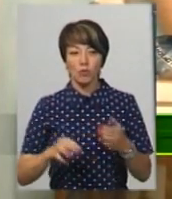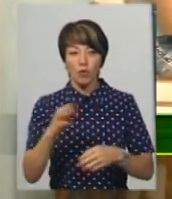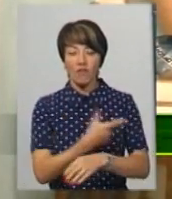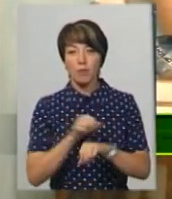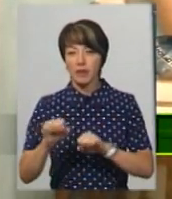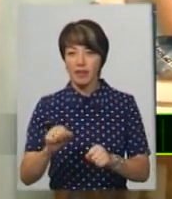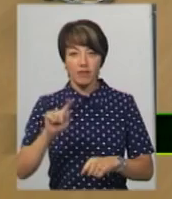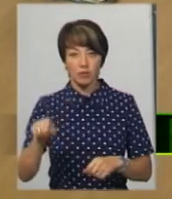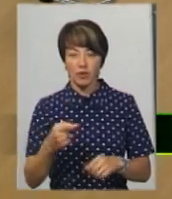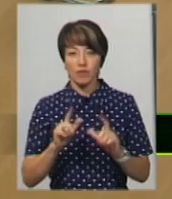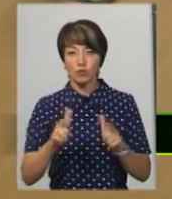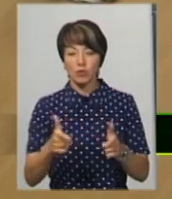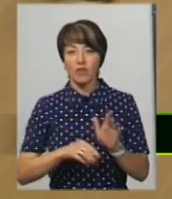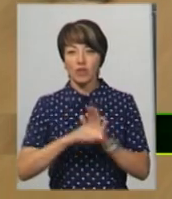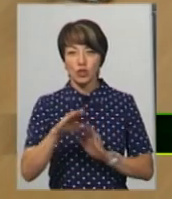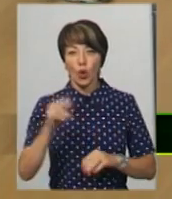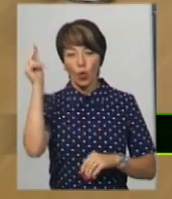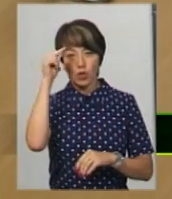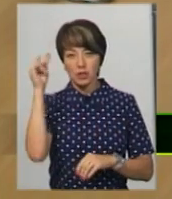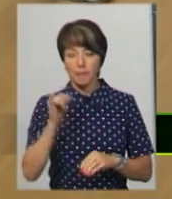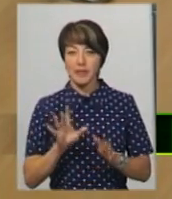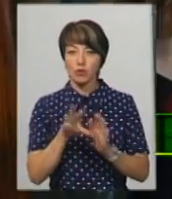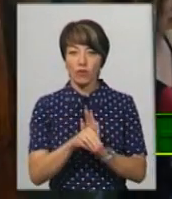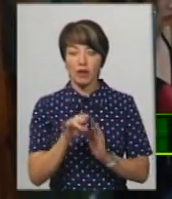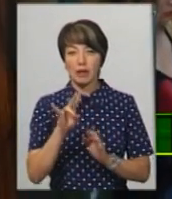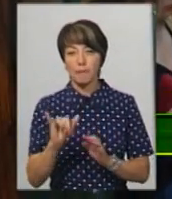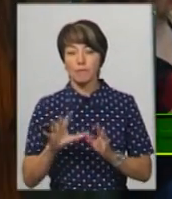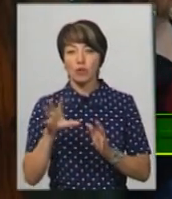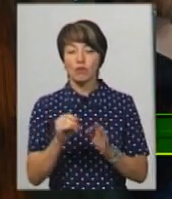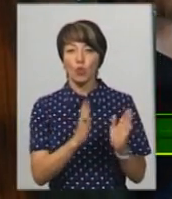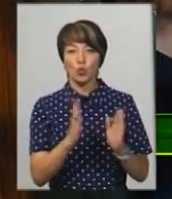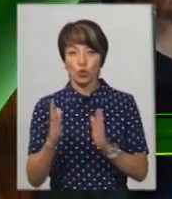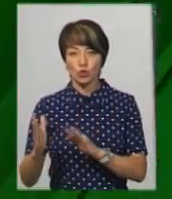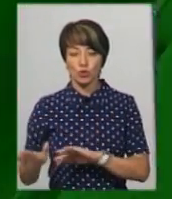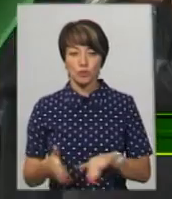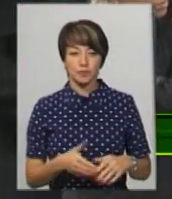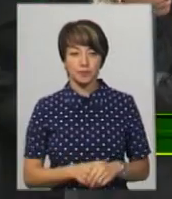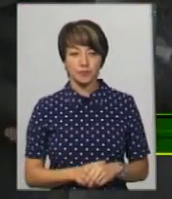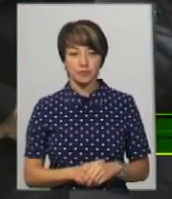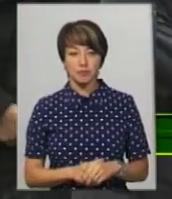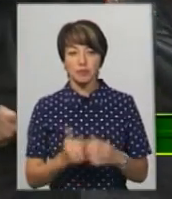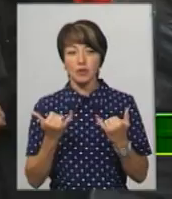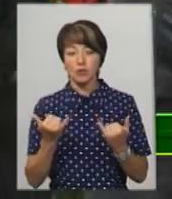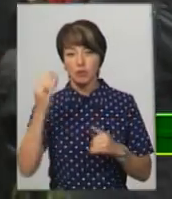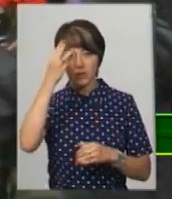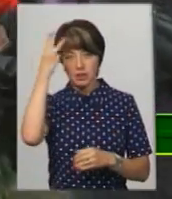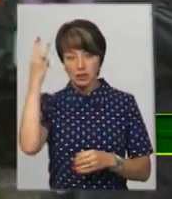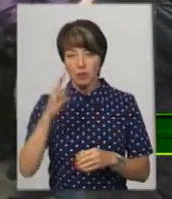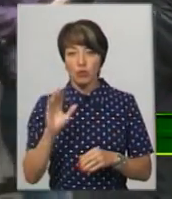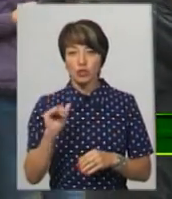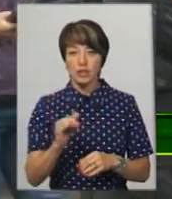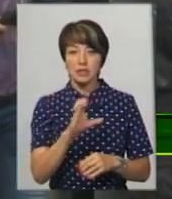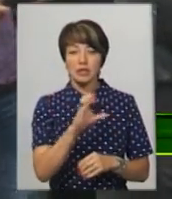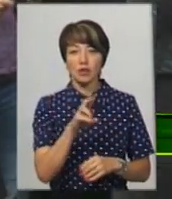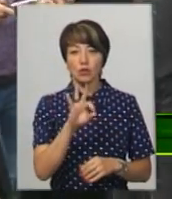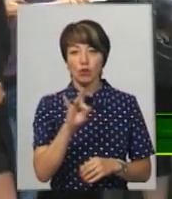вимагатимуть в абітурієнтів, вишів та коледжів ані при зарахуванні, ані при поселенні в гуртожиток. Сьогодні у Хмельницькому прощалися з